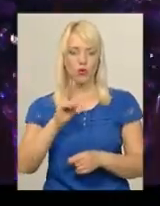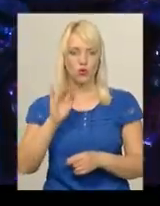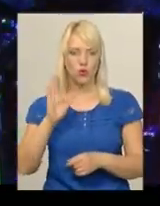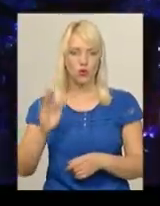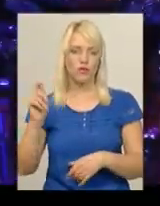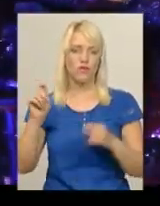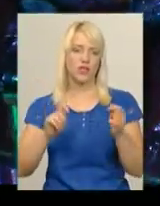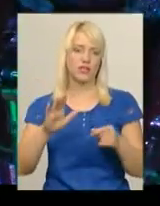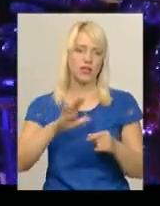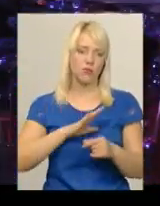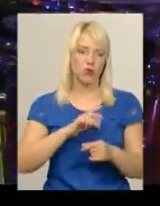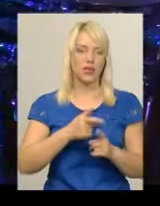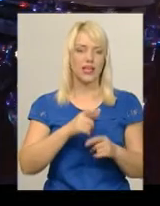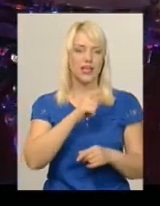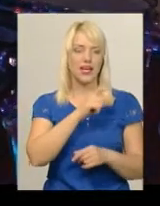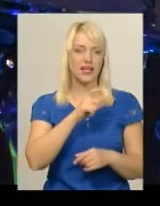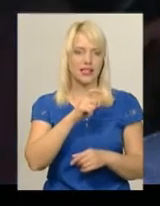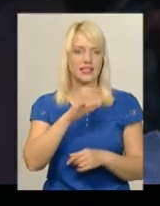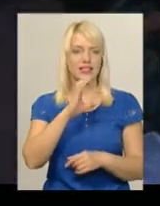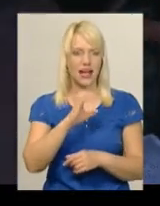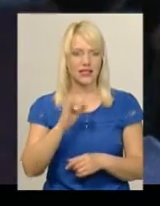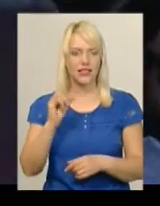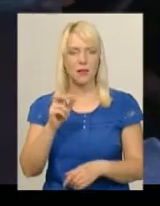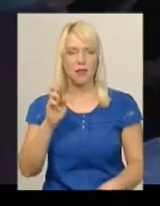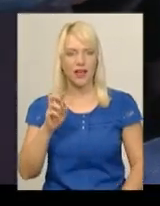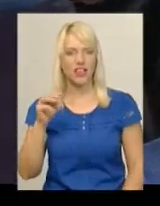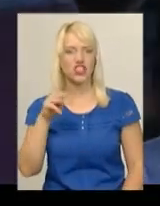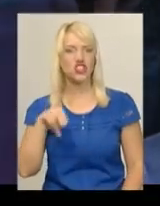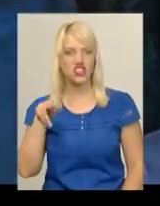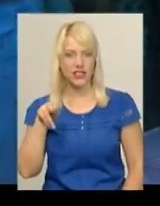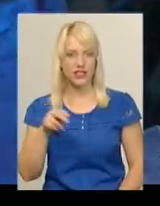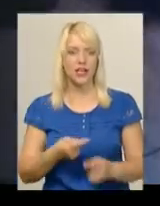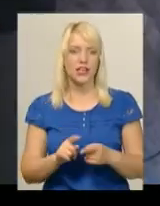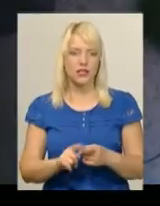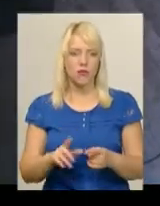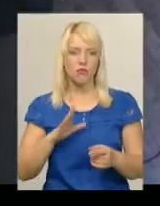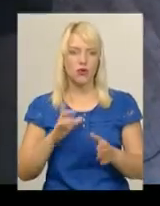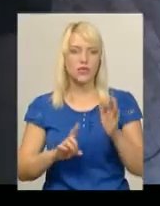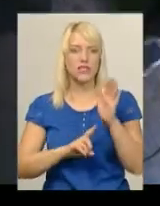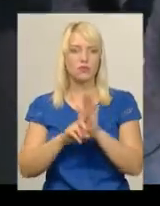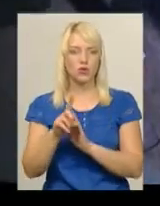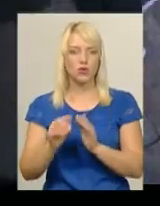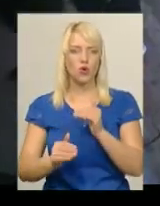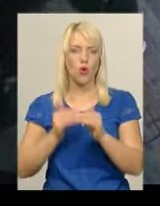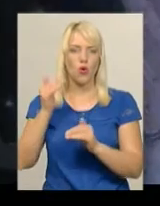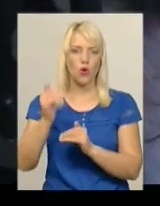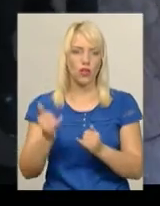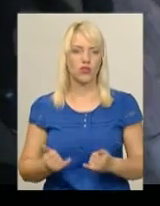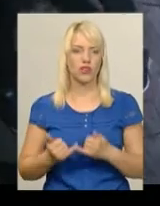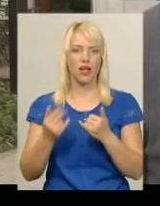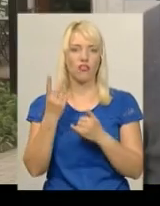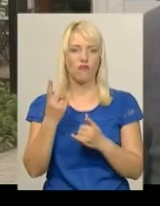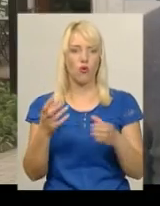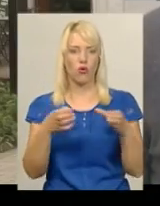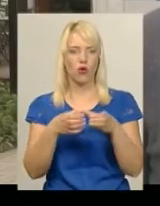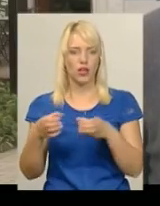«Дівсайц» і «Блэкджек». За словами Сергія Щербанюка, фестиваль «Проскуріфест» став стартовою сходинкою для ще двох хмельницьких колективів.